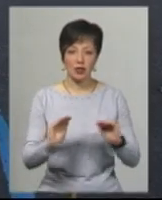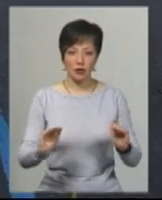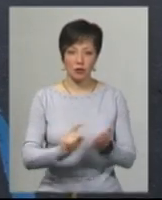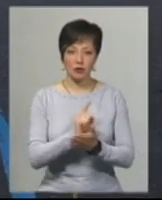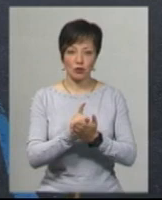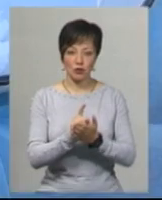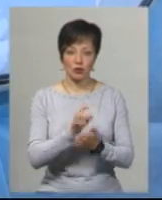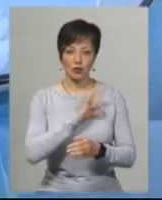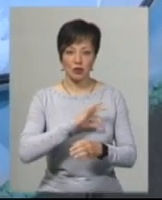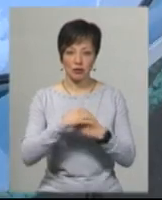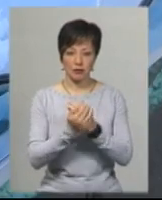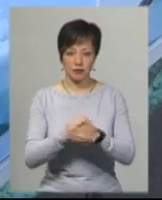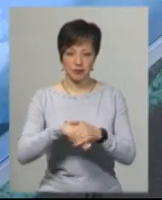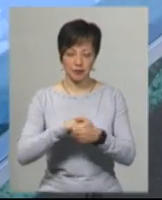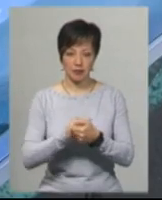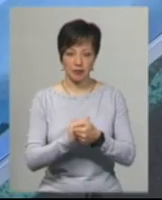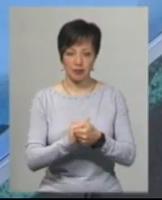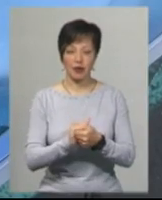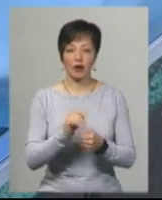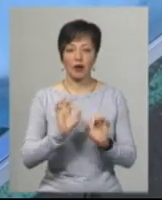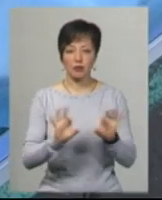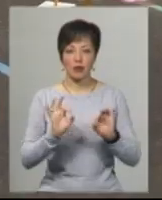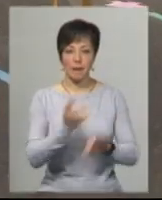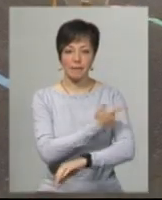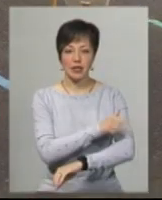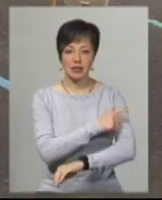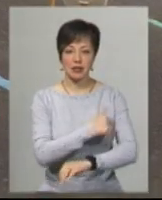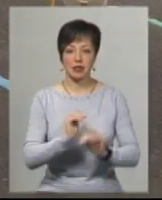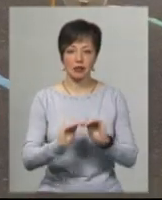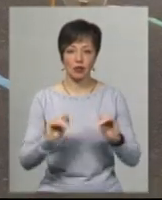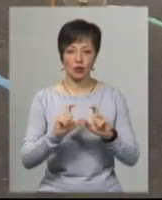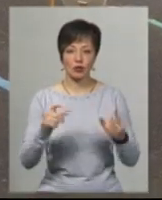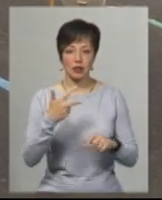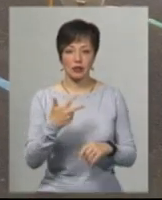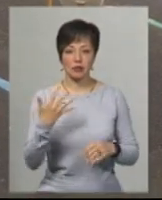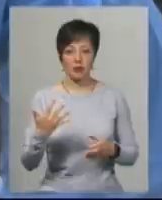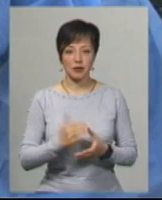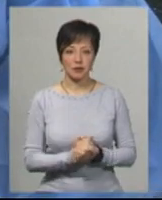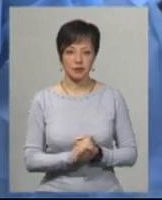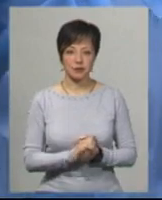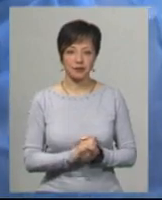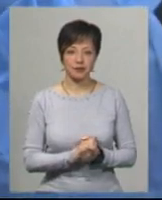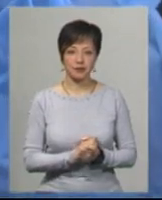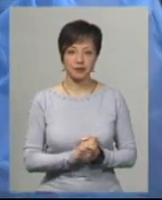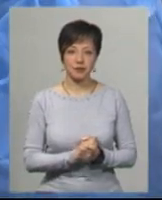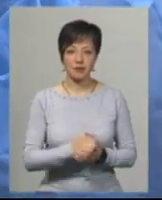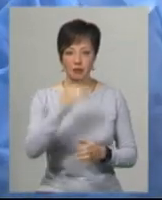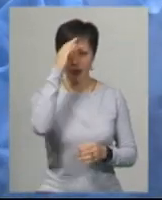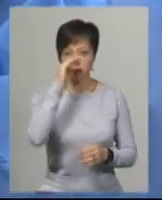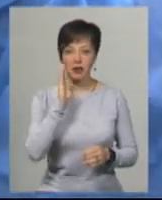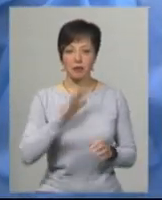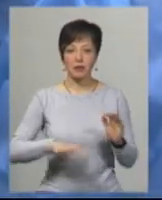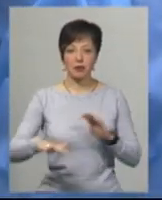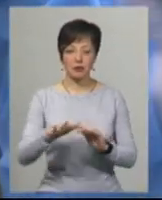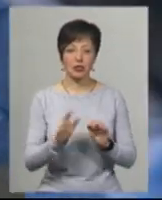'язково мають скористатися антисептиком. Розповідає старша медична сестра садочку номер 35 Неля Ванцович. Додає, батькам в приміщення